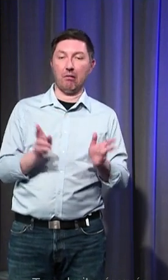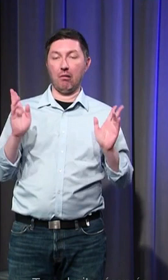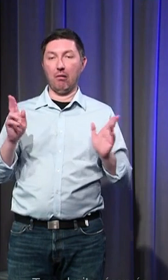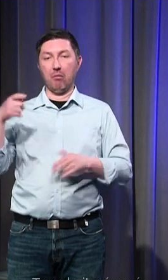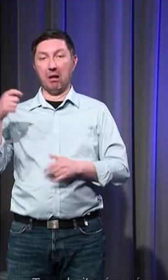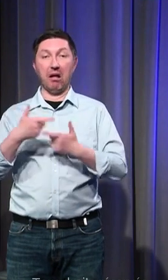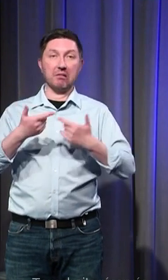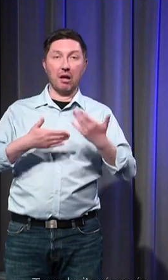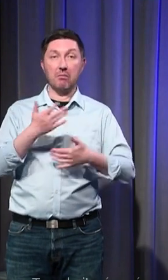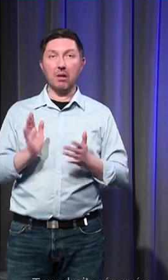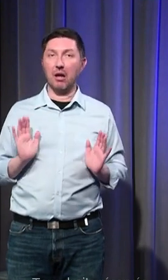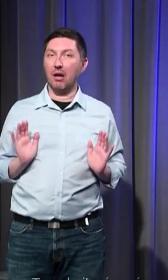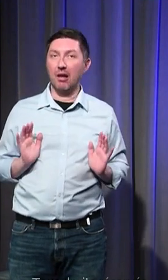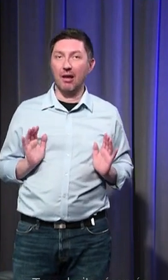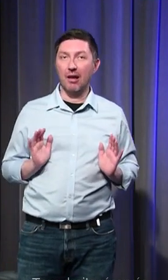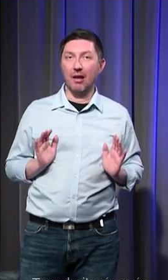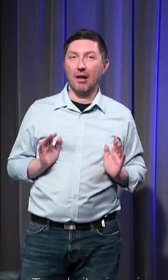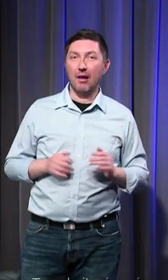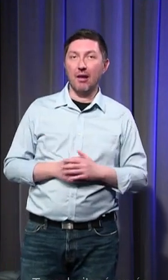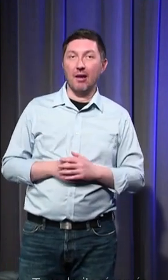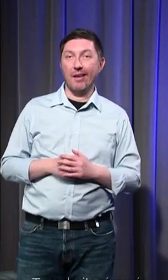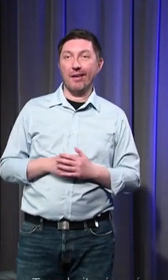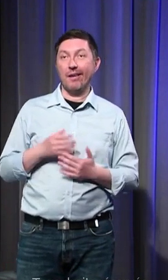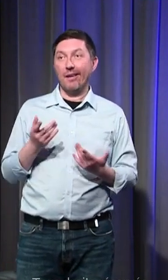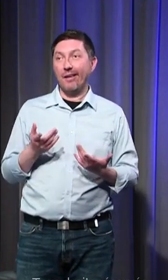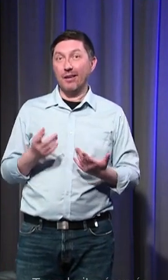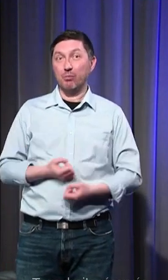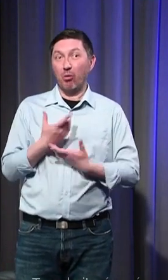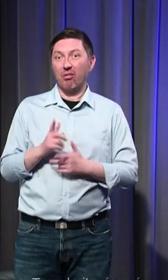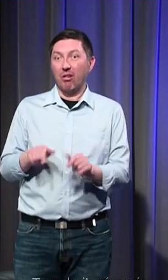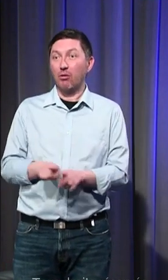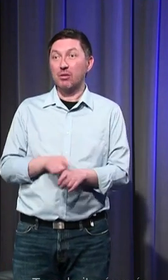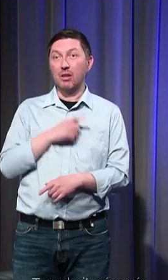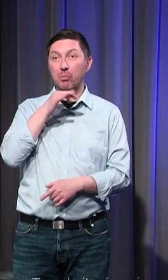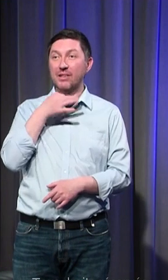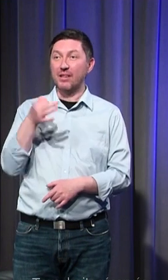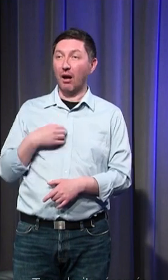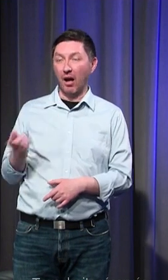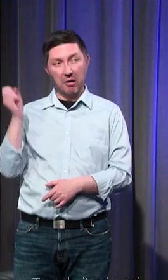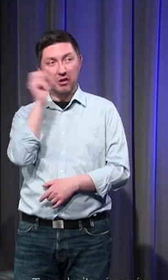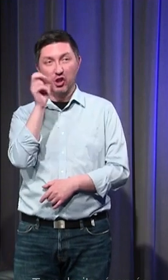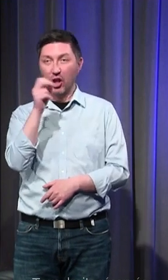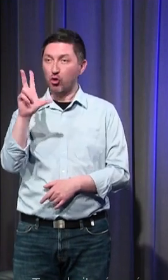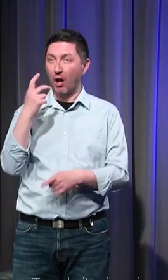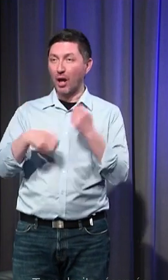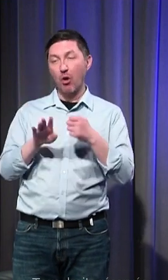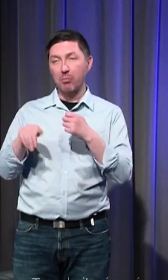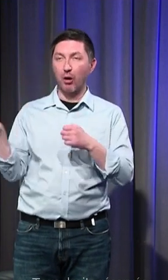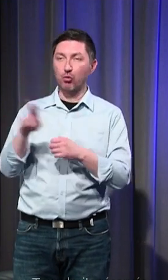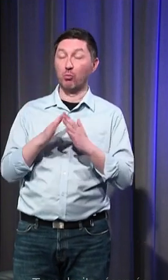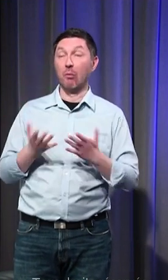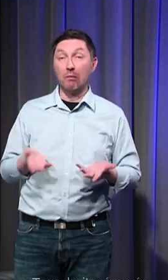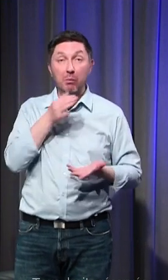les gens et leur demander qu'ils jettent trois cailloux et qu'après ils rentrent chez eux et donc il y des moments où les choses ne fonctionnent pas comme c'était prévu